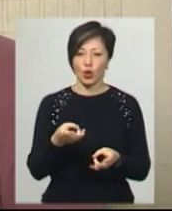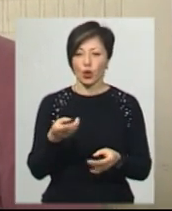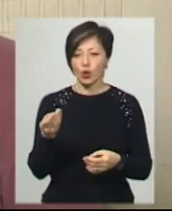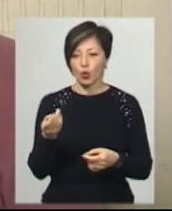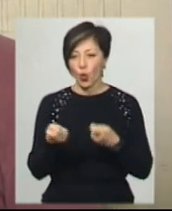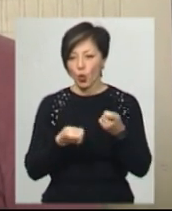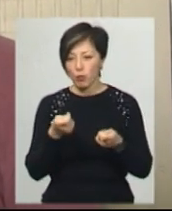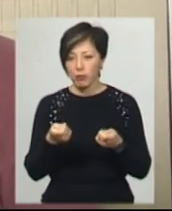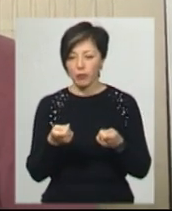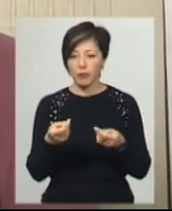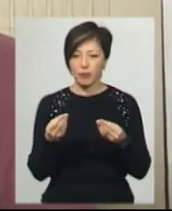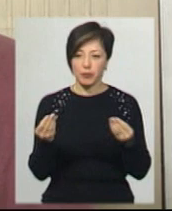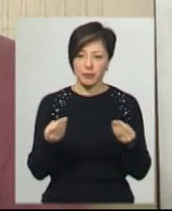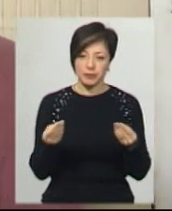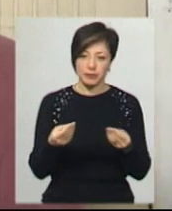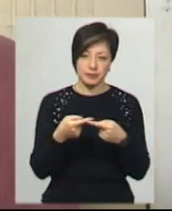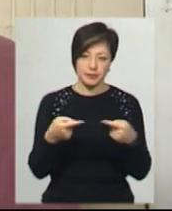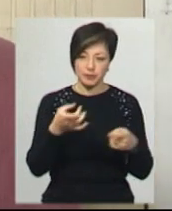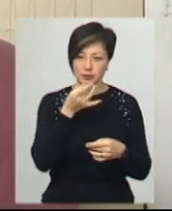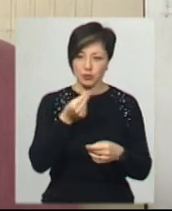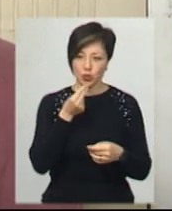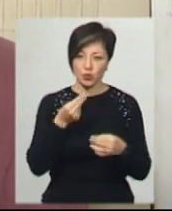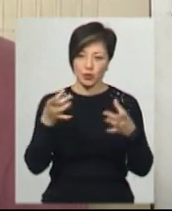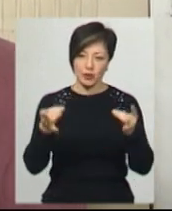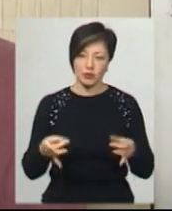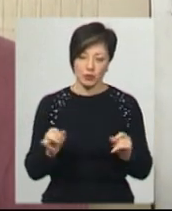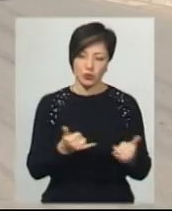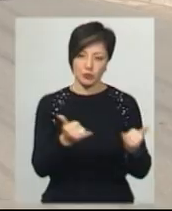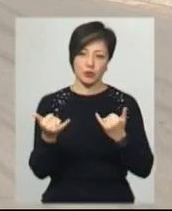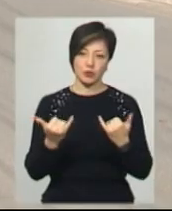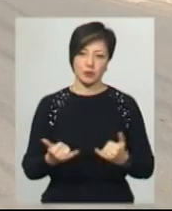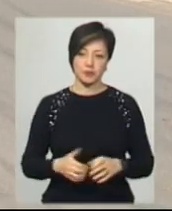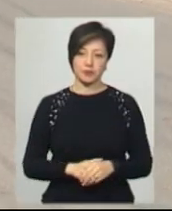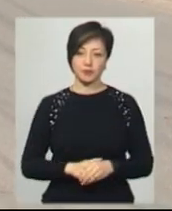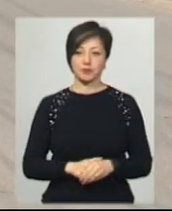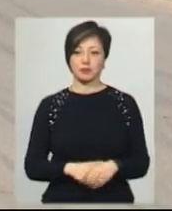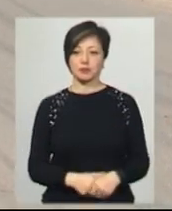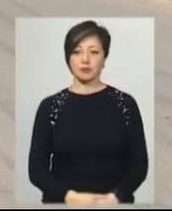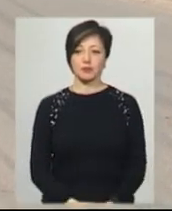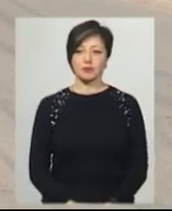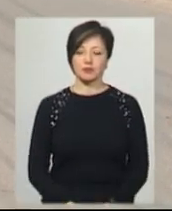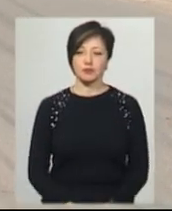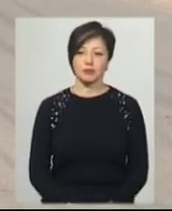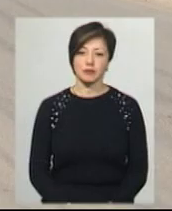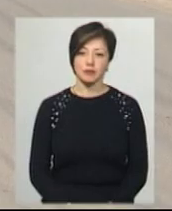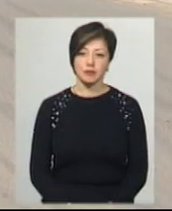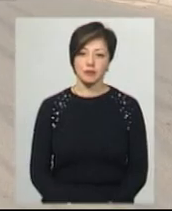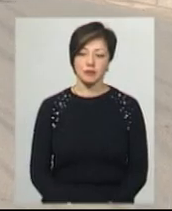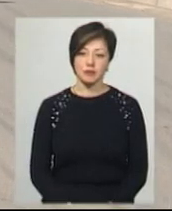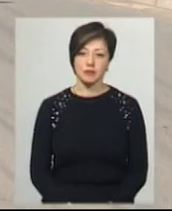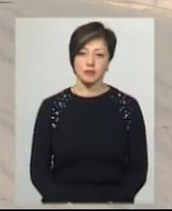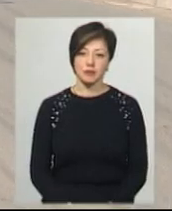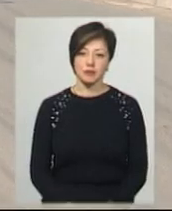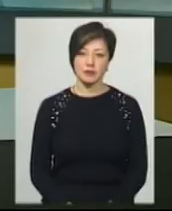відповідно, весь продуктовий набір, який ми можемо забезпечити на даний час. Тетяна Ворожцова, Віктор Кровий. Новини на Суспільному.